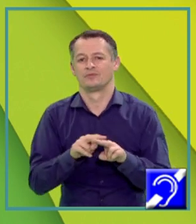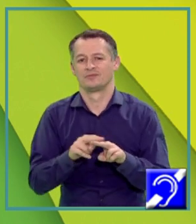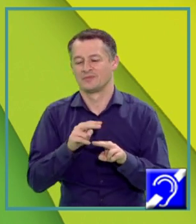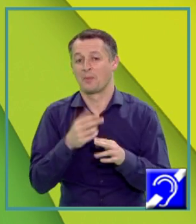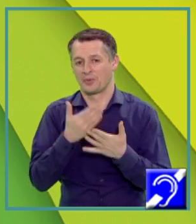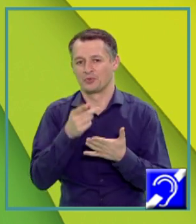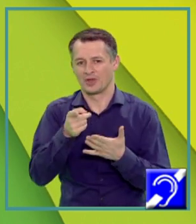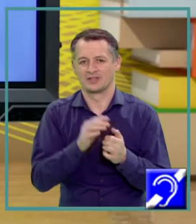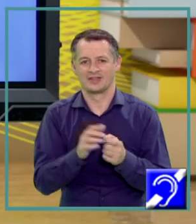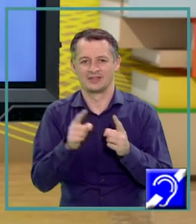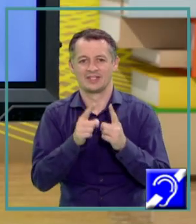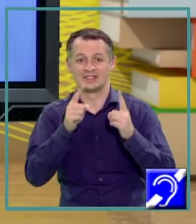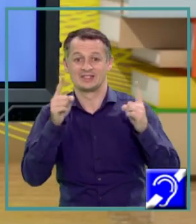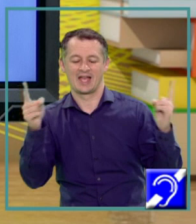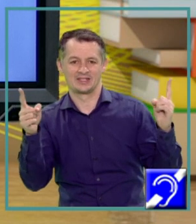distanța focală